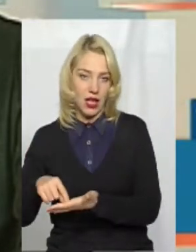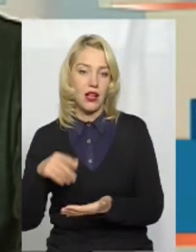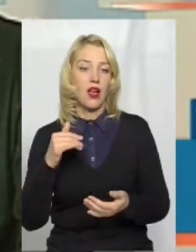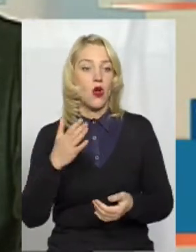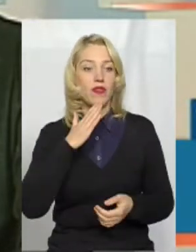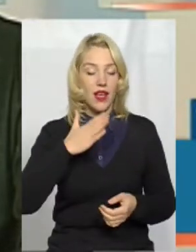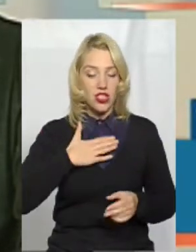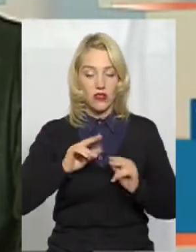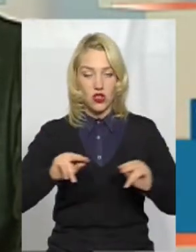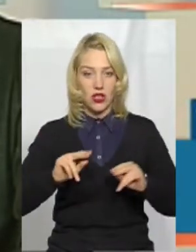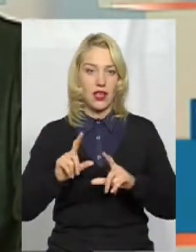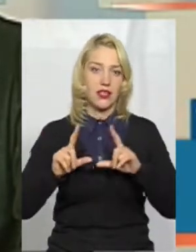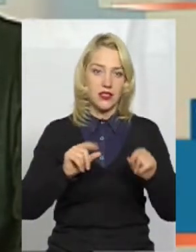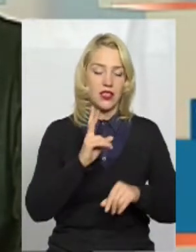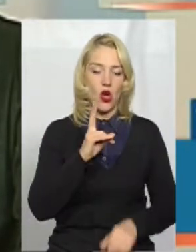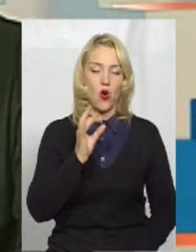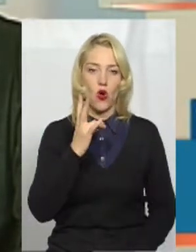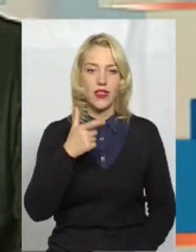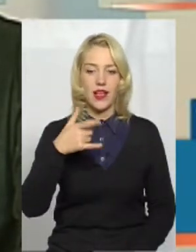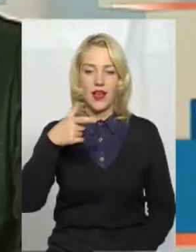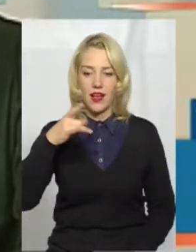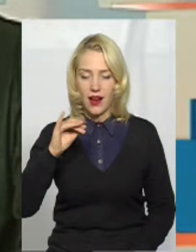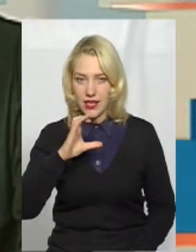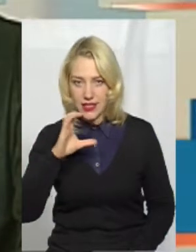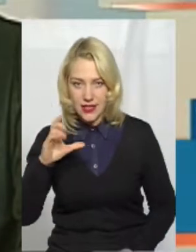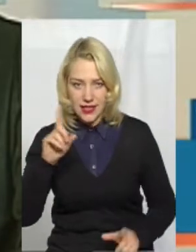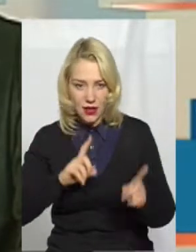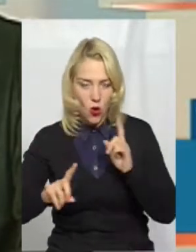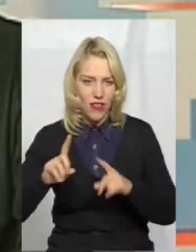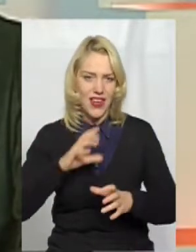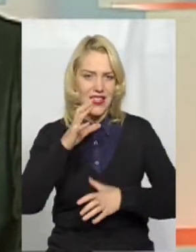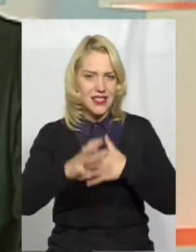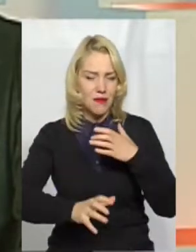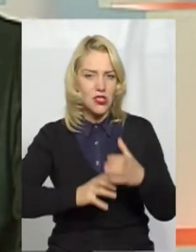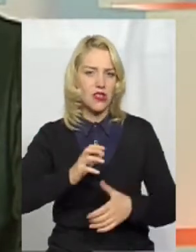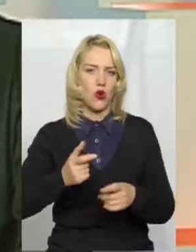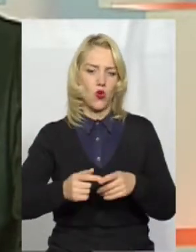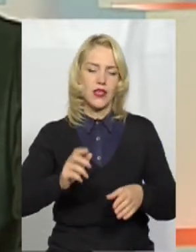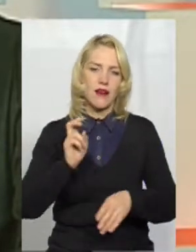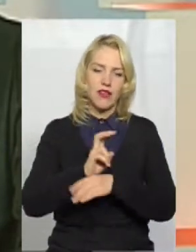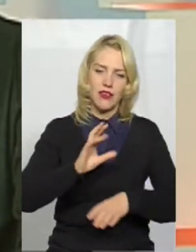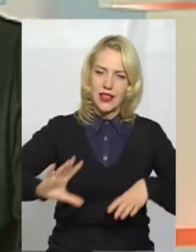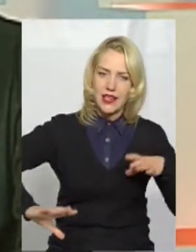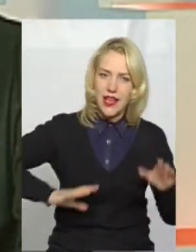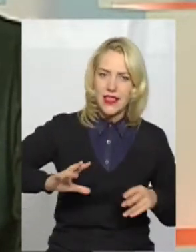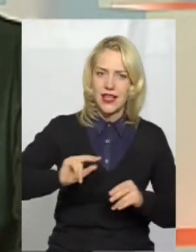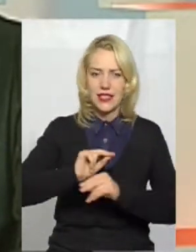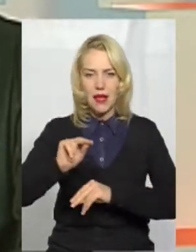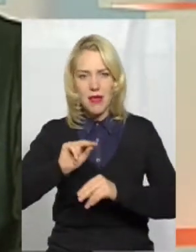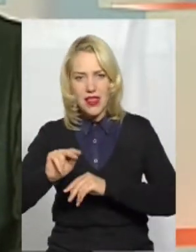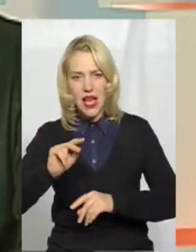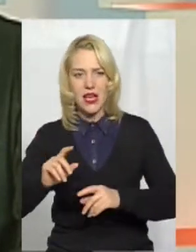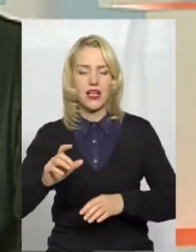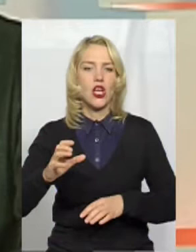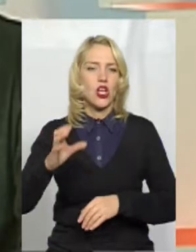їздять на конгреси, на міжнародні всеукраїнські конференції, відвідують тренінги, семінари, слухають